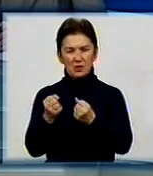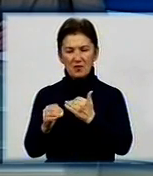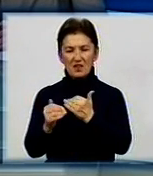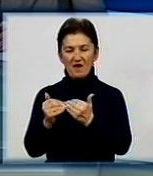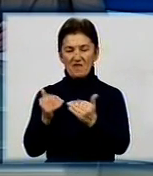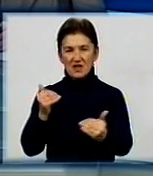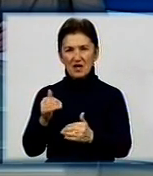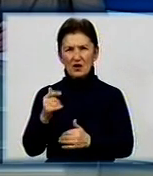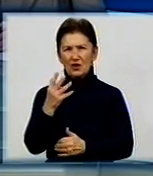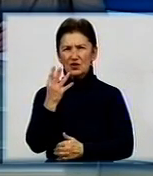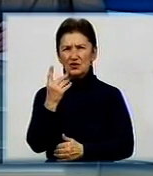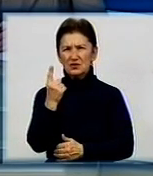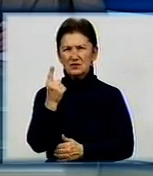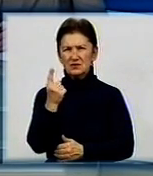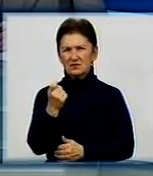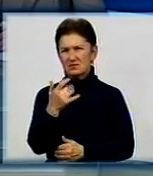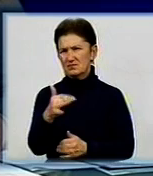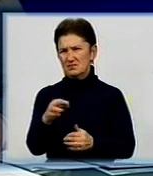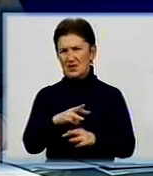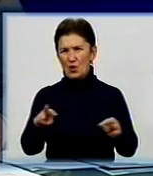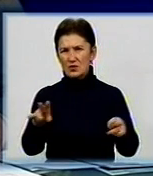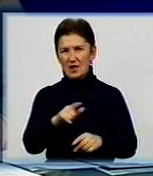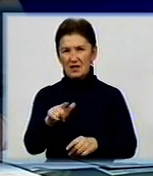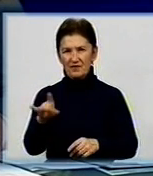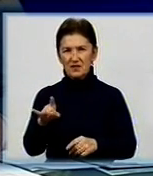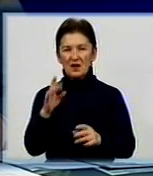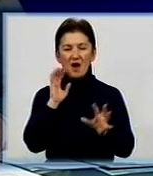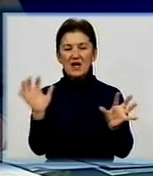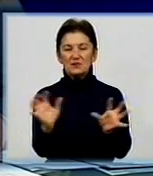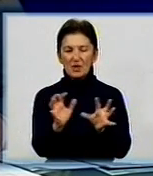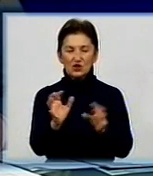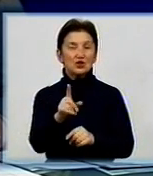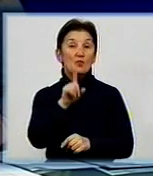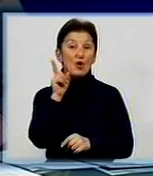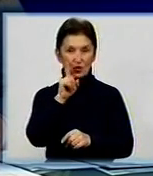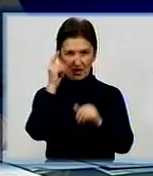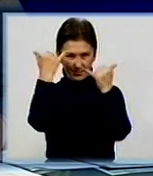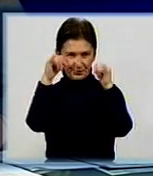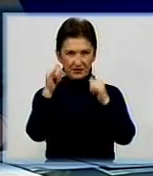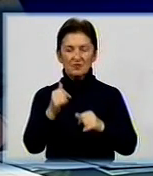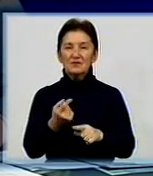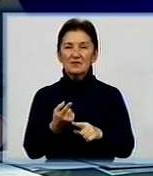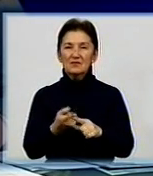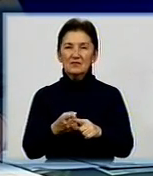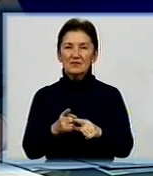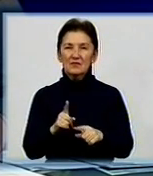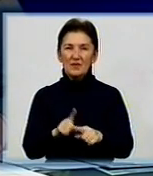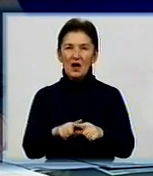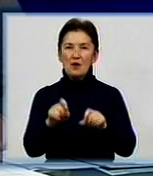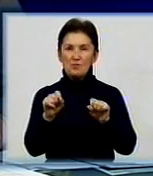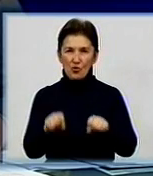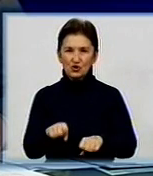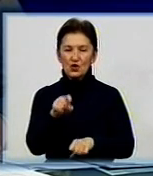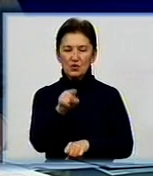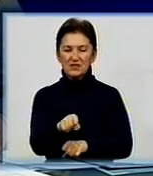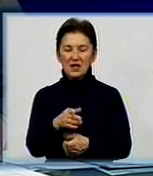184 мільйона гривень за збереження та утримання молодняку великої рогатої худоби. Якраз саме, можливо, цей